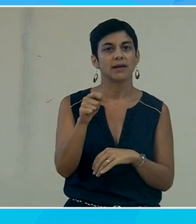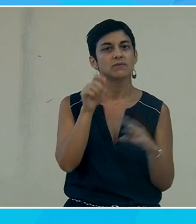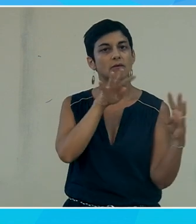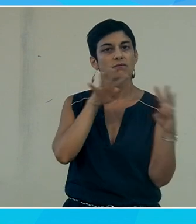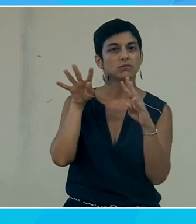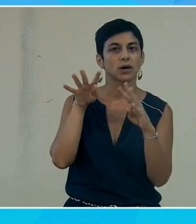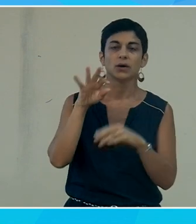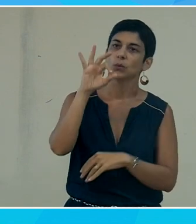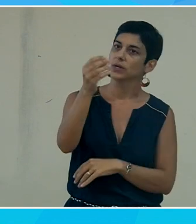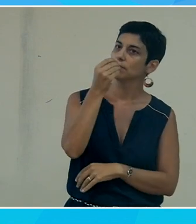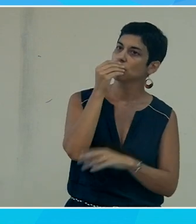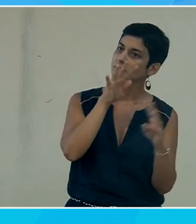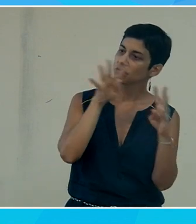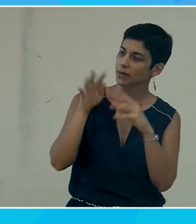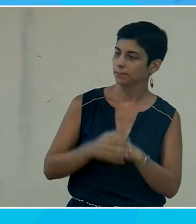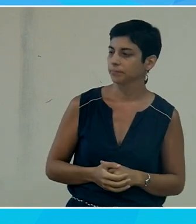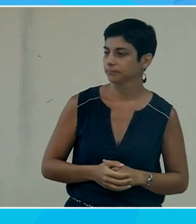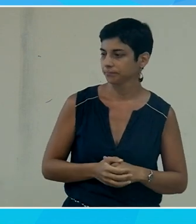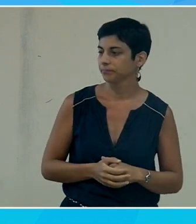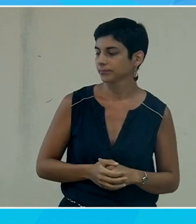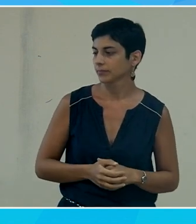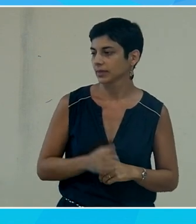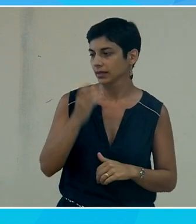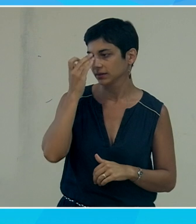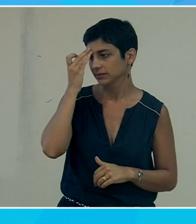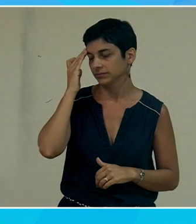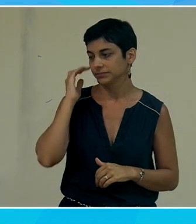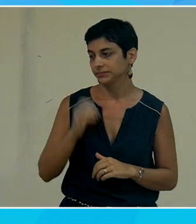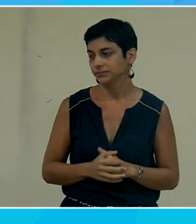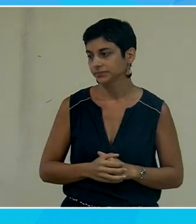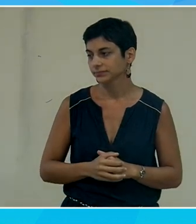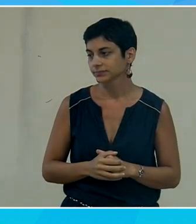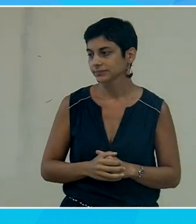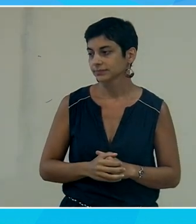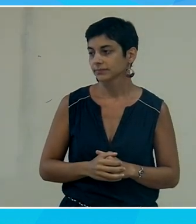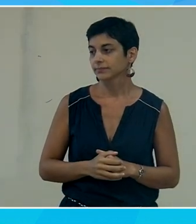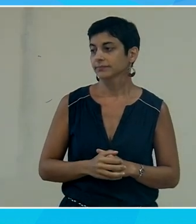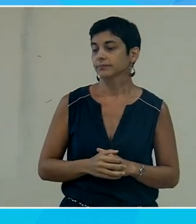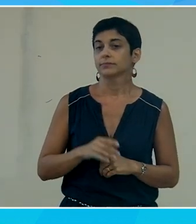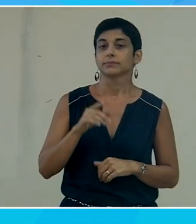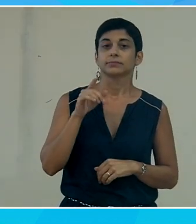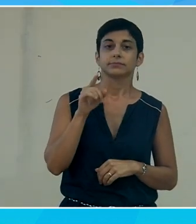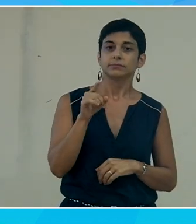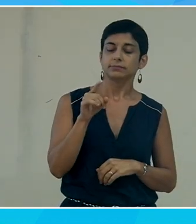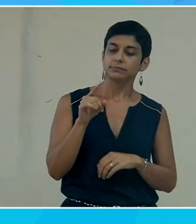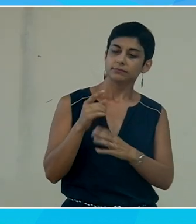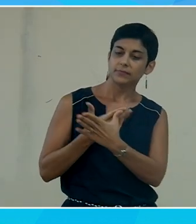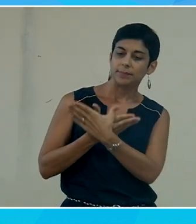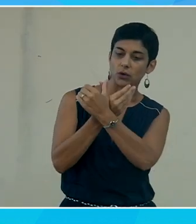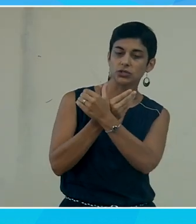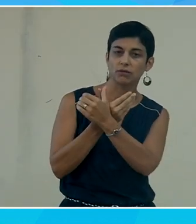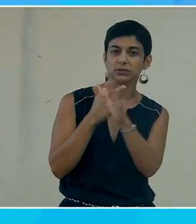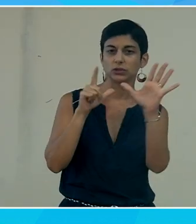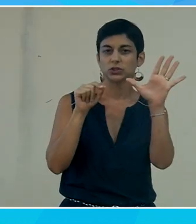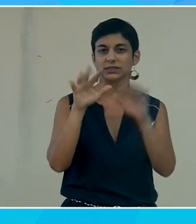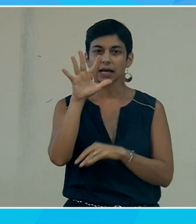ça y on la voit là c'est bon apparemment voilà en fait création de Microsoft en 75 en 83